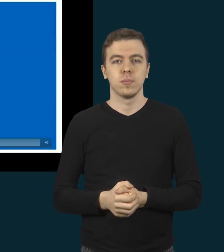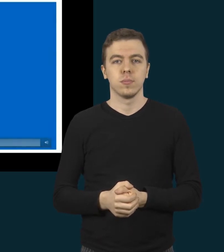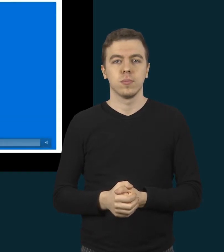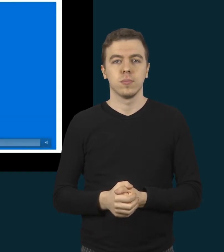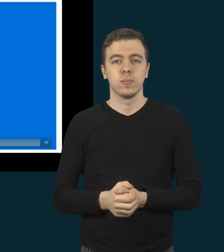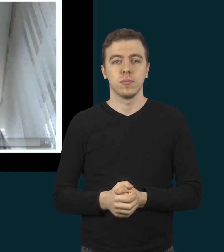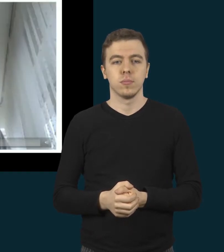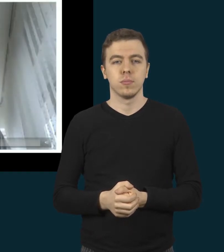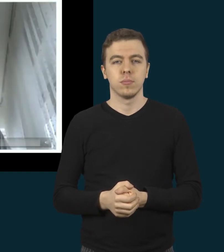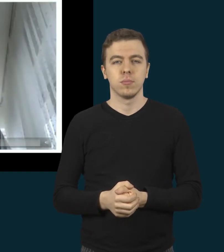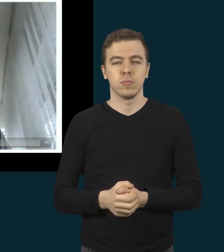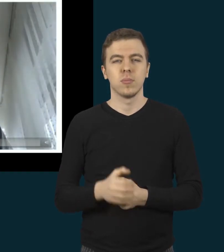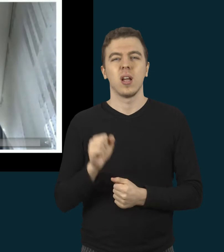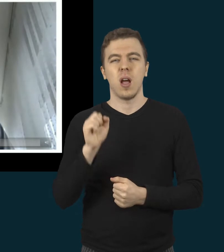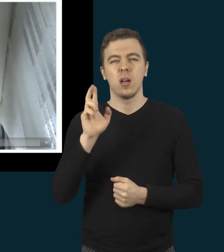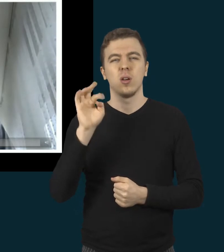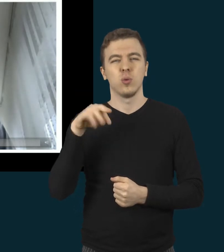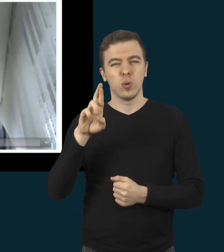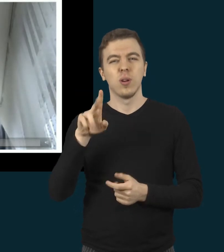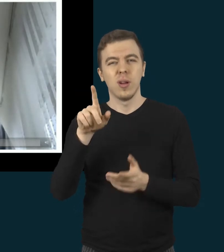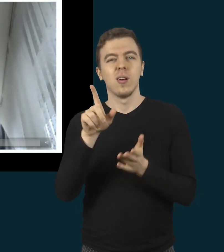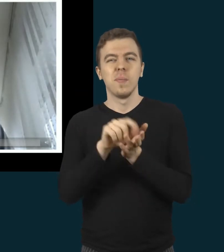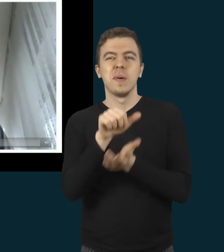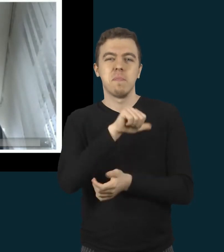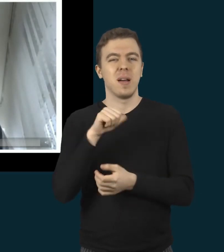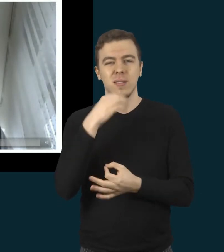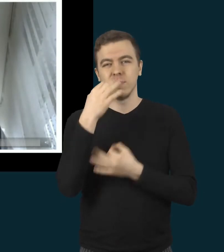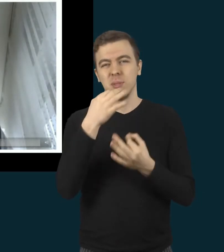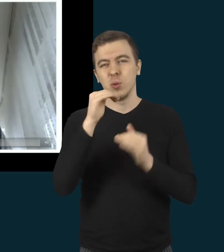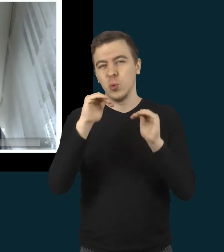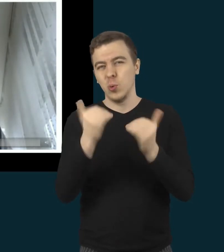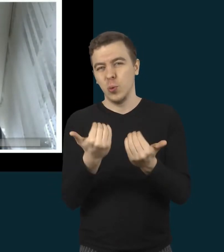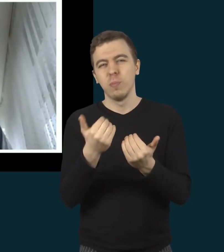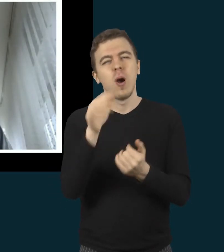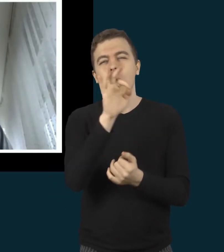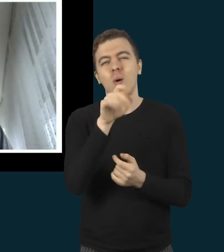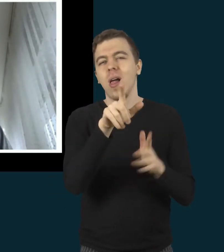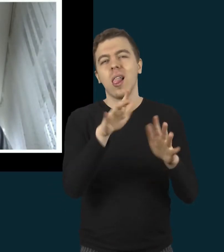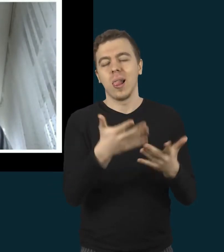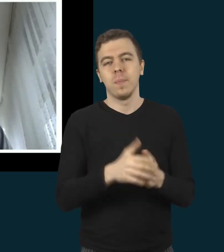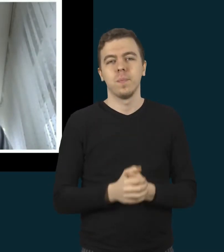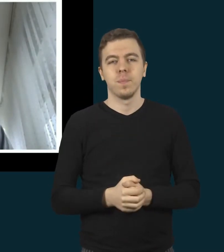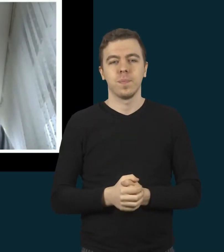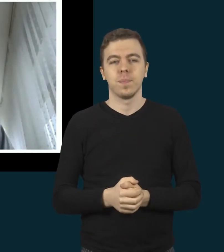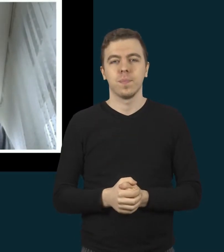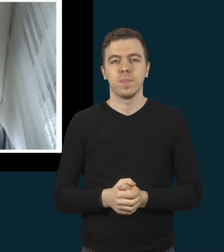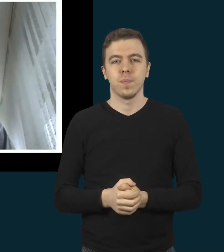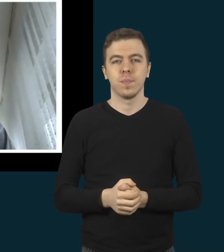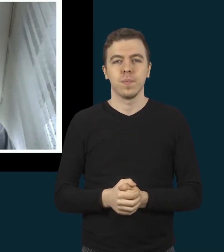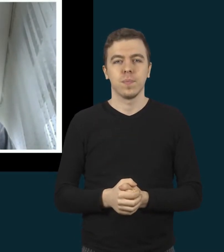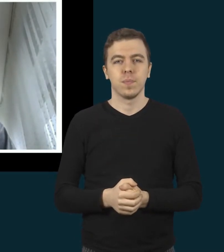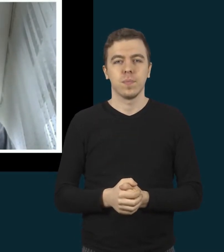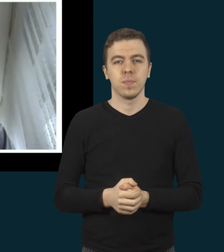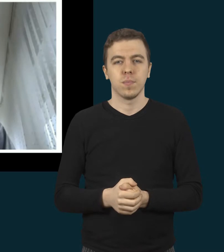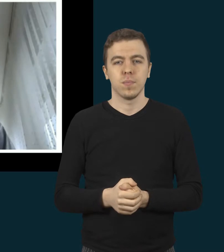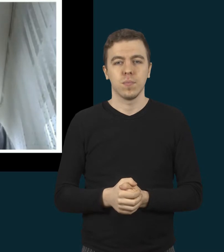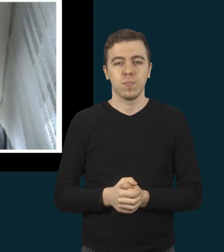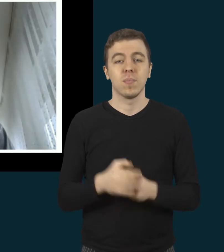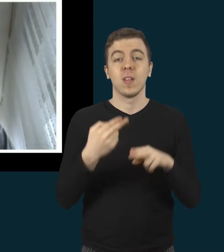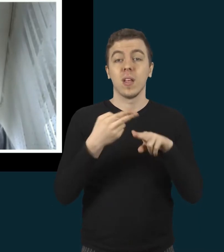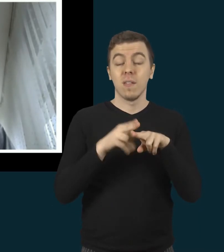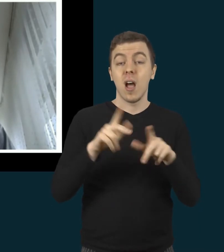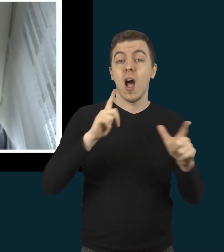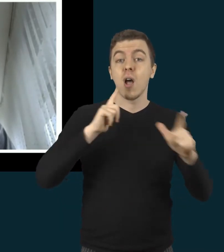Manau, kad aš turėjau teks pat čiam save įgarsinti ir pasakyti. Ką galėsiu veikti, yra tos pagas.